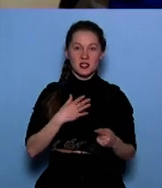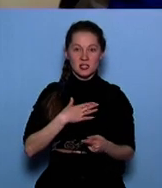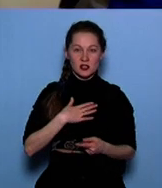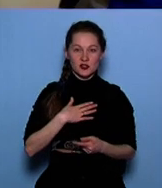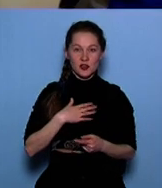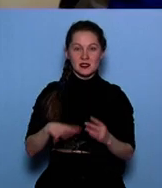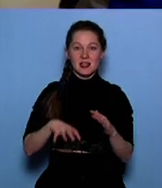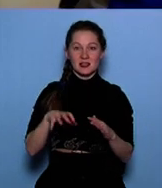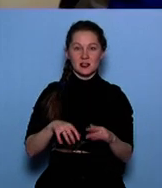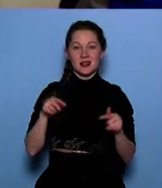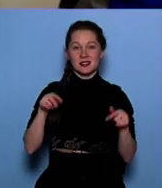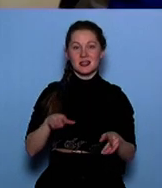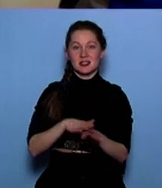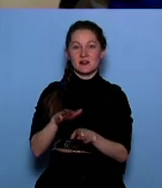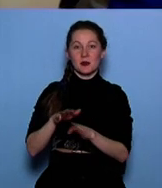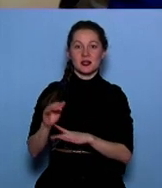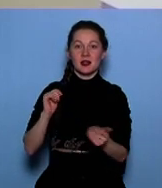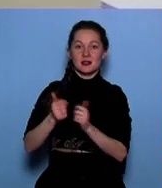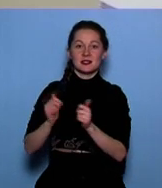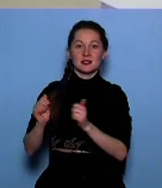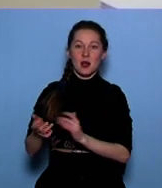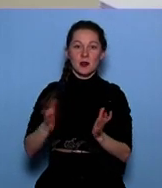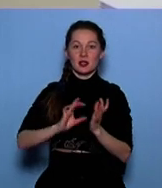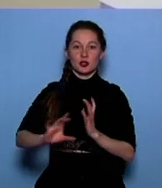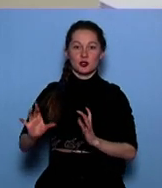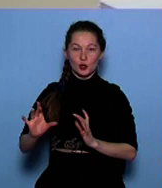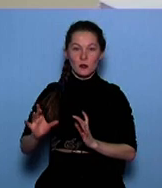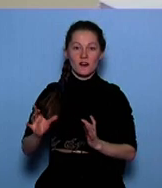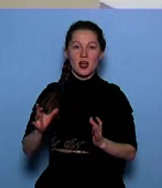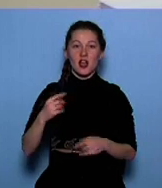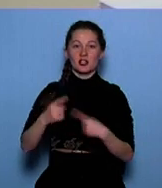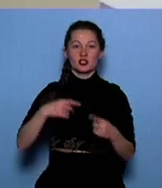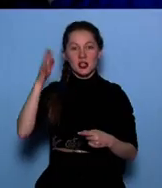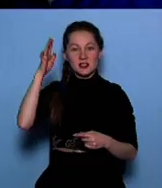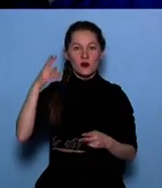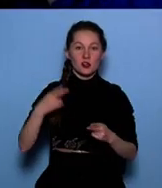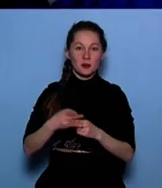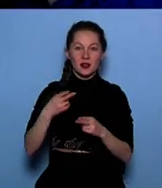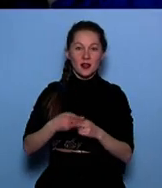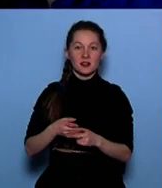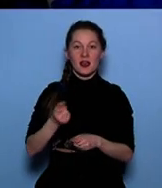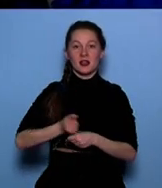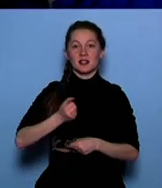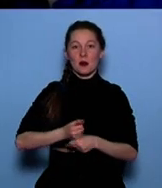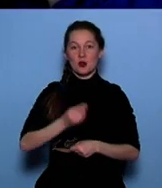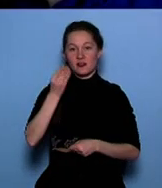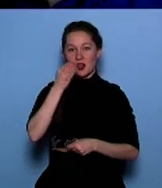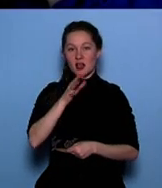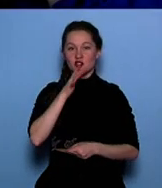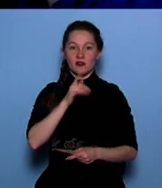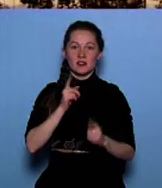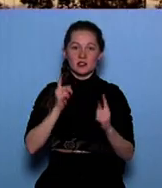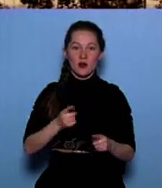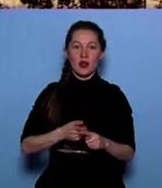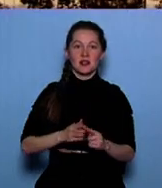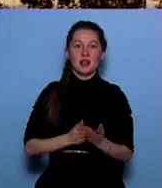году на станции выполнили работы по замене участков нефтепровода, проходящей через водные преграды. Отработали качественно и в срок. Все это тоже заслуга